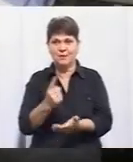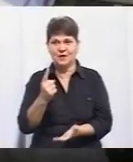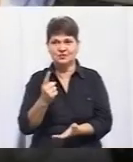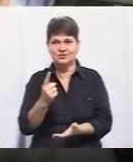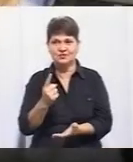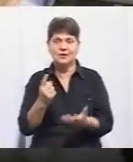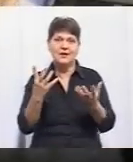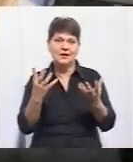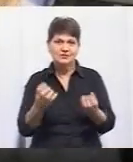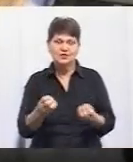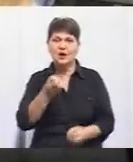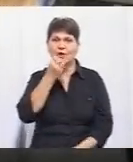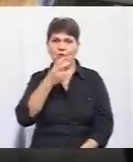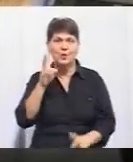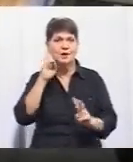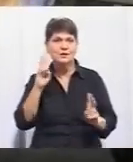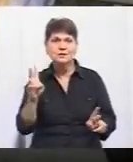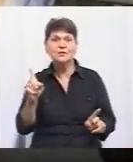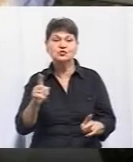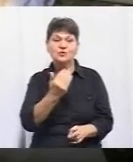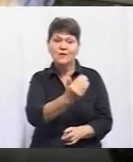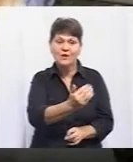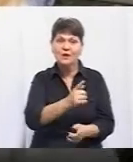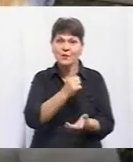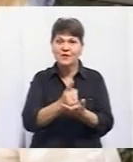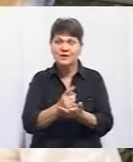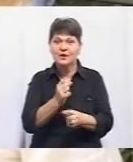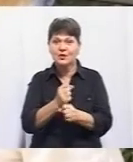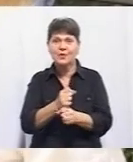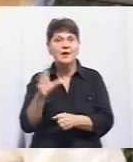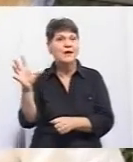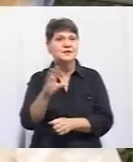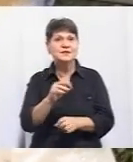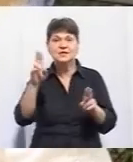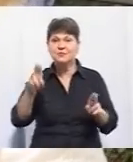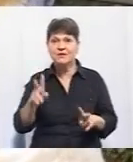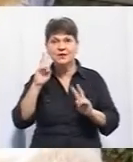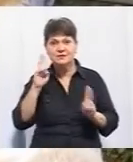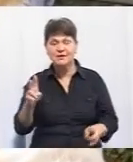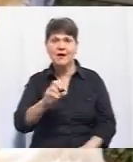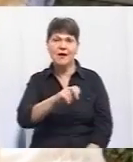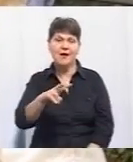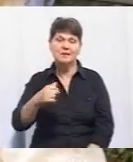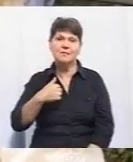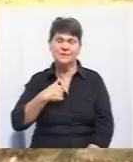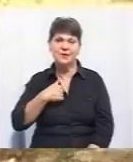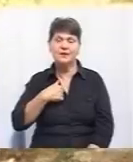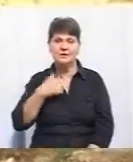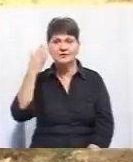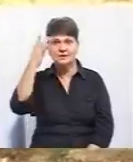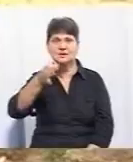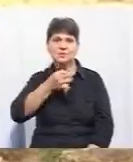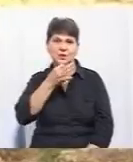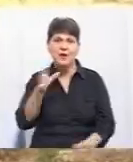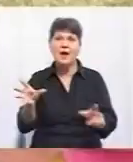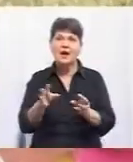добре не знає, що вона має робити. Не всі правила вона знає, але мені здається, що їй сподобається. Разом